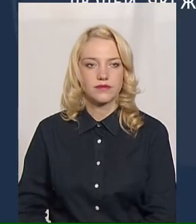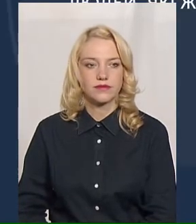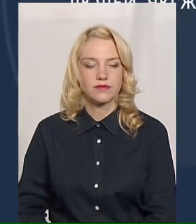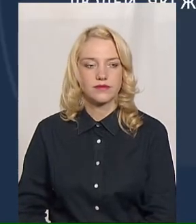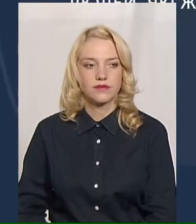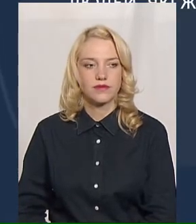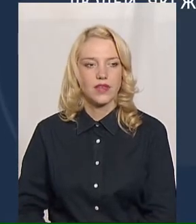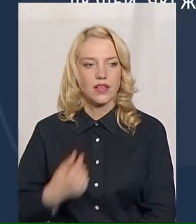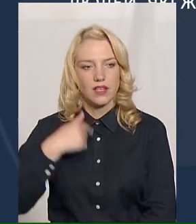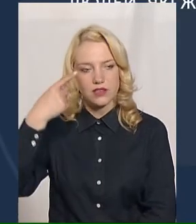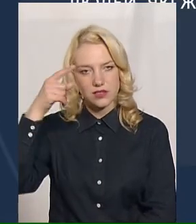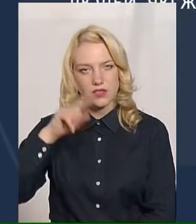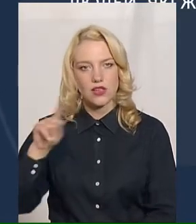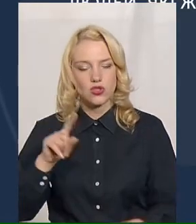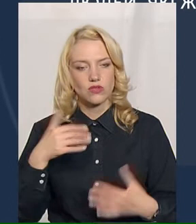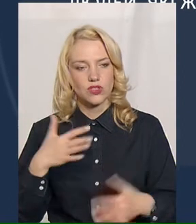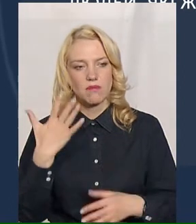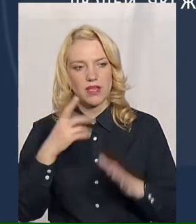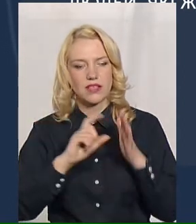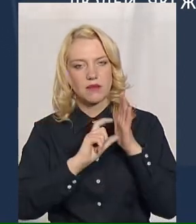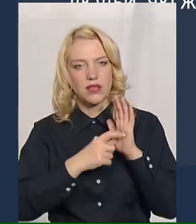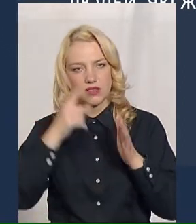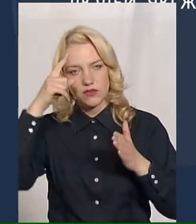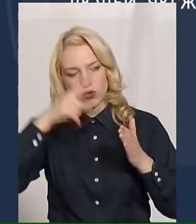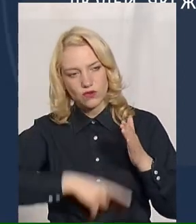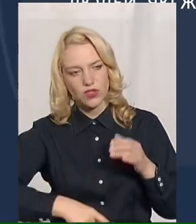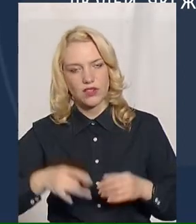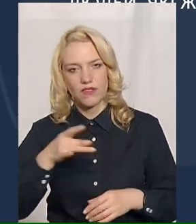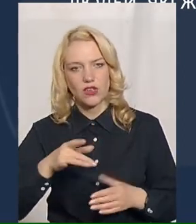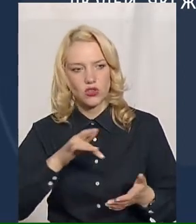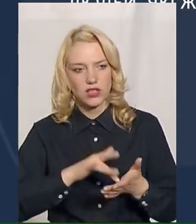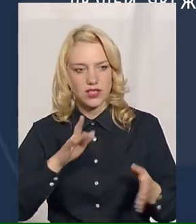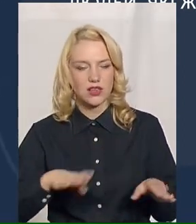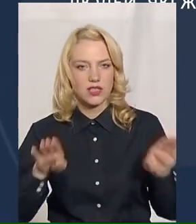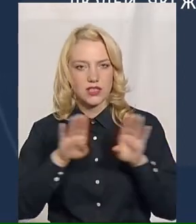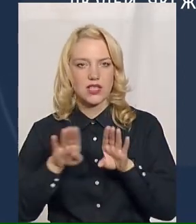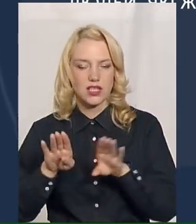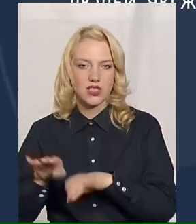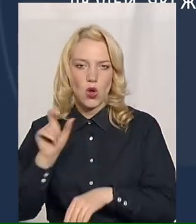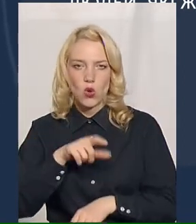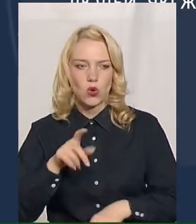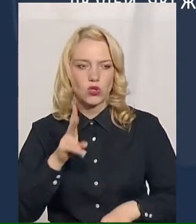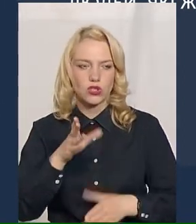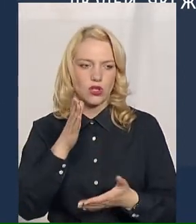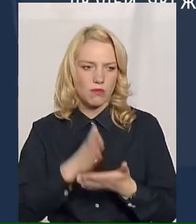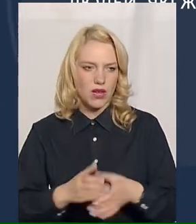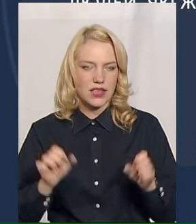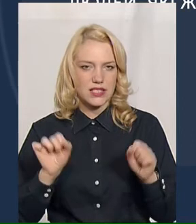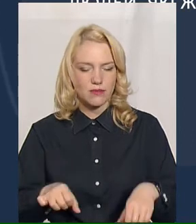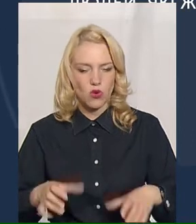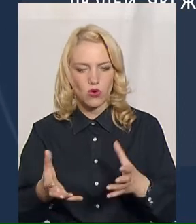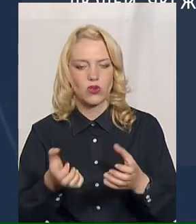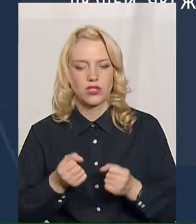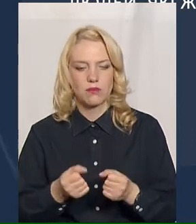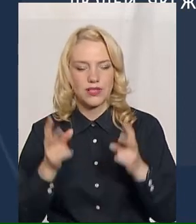Я знаю, що вже п'ять кабінетів довіри в районних центрах закрилися, і люди, які мали змогу отримувати